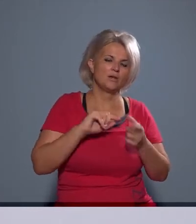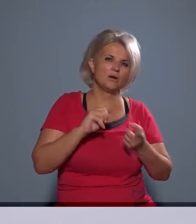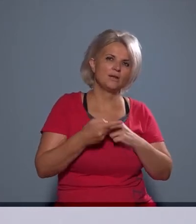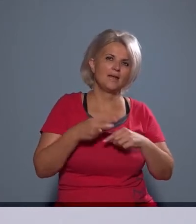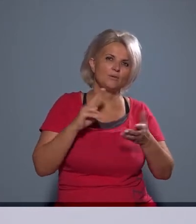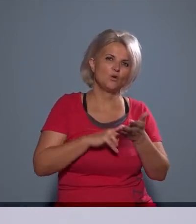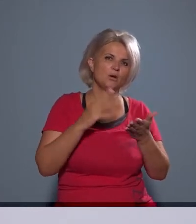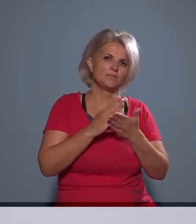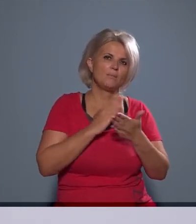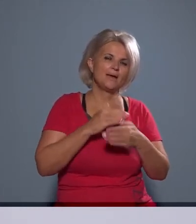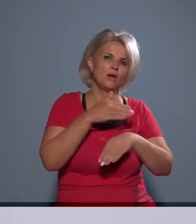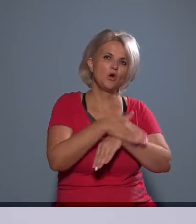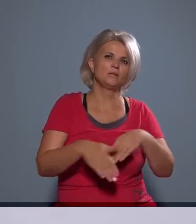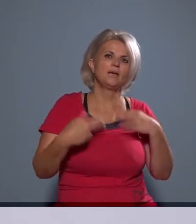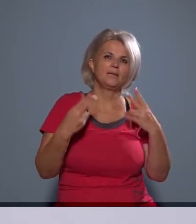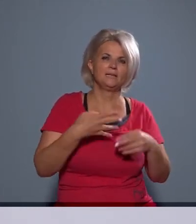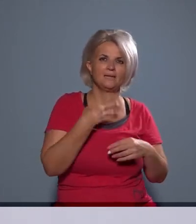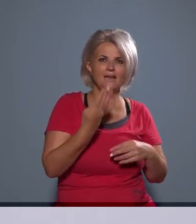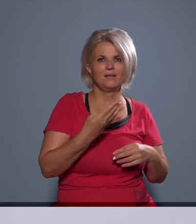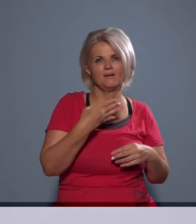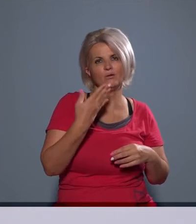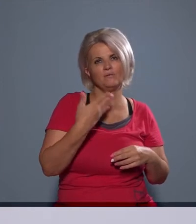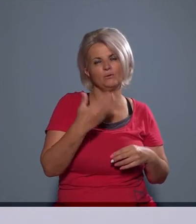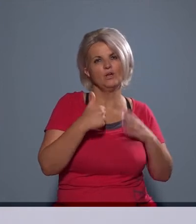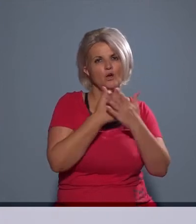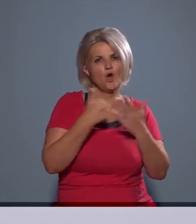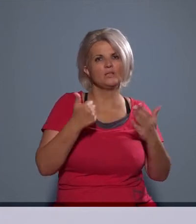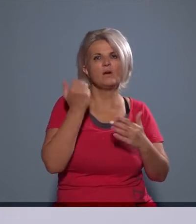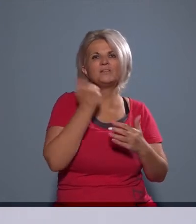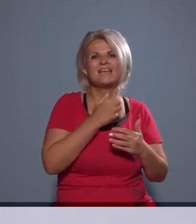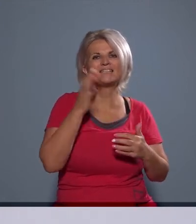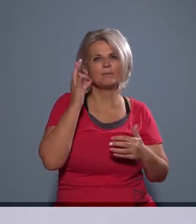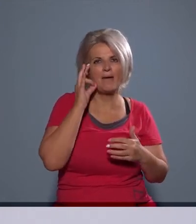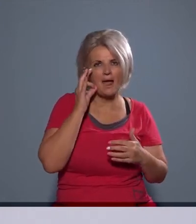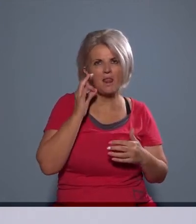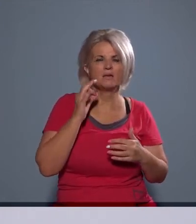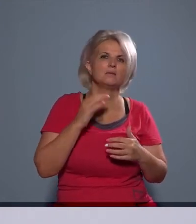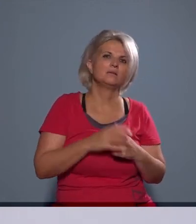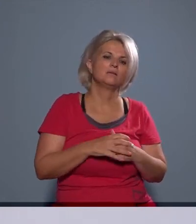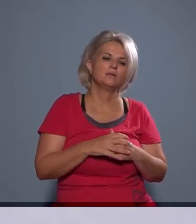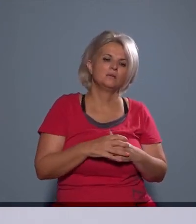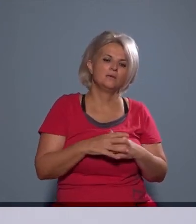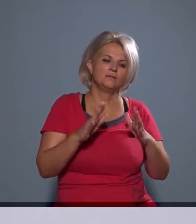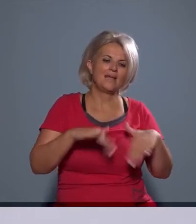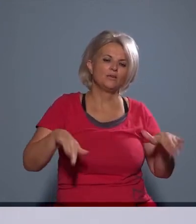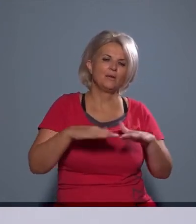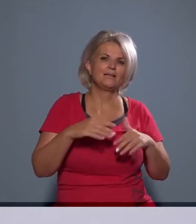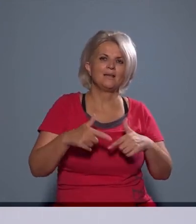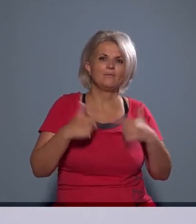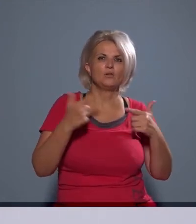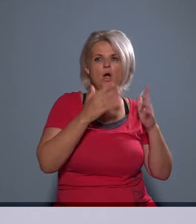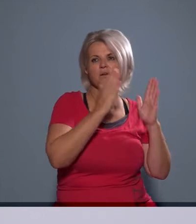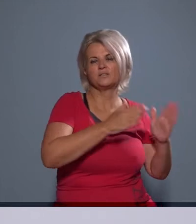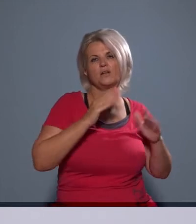a zaj, hanem a jogszabály meghúzott egy határértéket, 40-50-55-60 decibelt, ugye területektől, vagy éppen napszakoktól